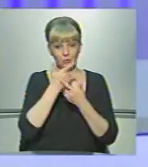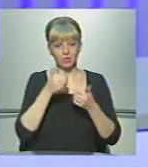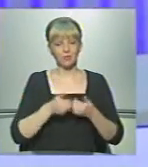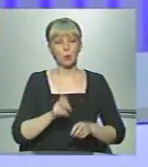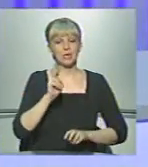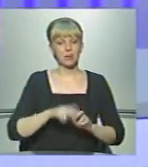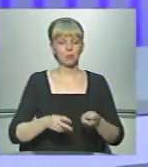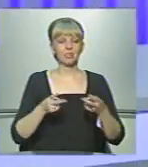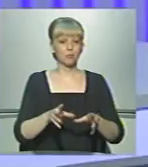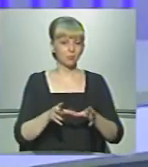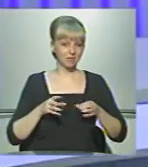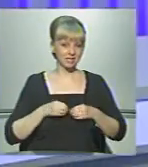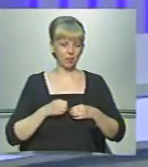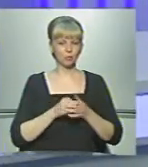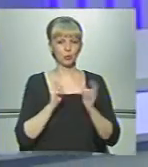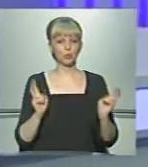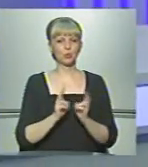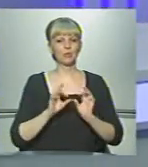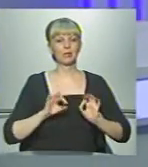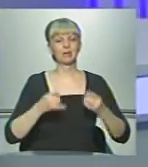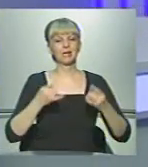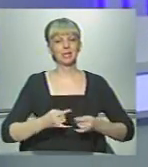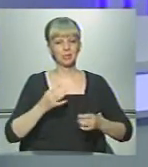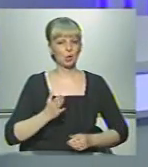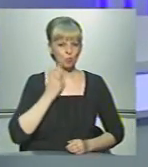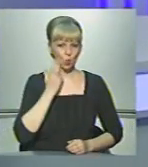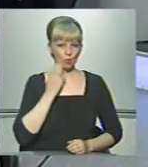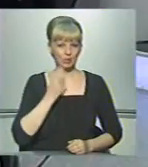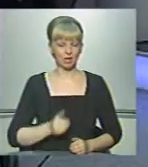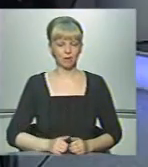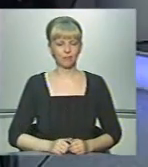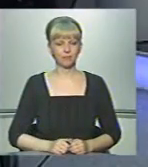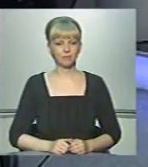завершено. Залишайтеся з нами та до зустрічі в ефірі телеканалу Буковина.